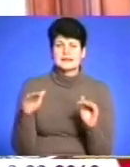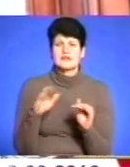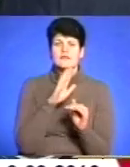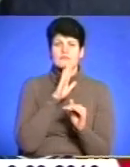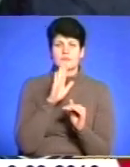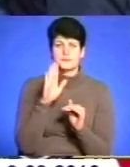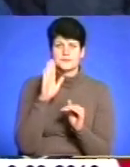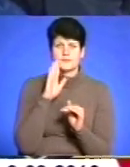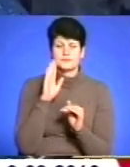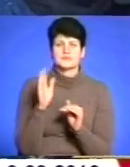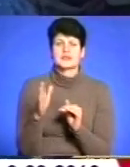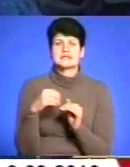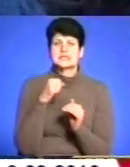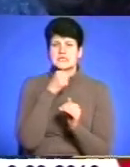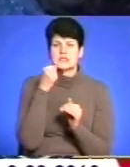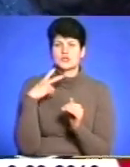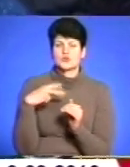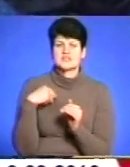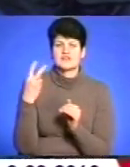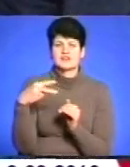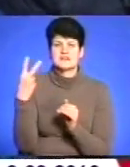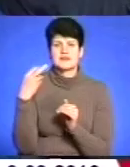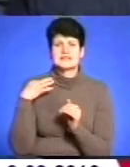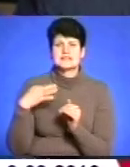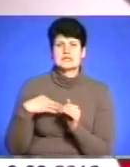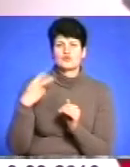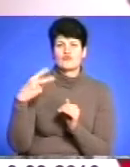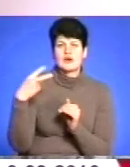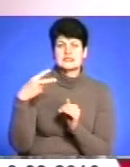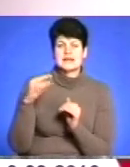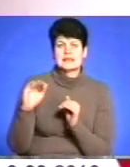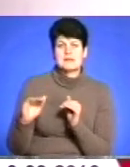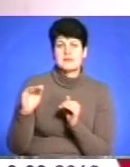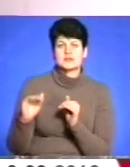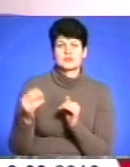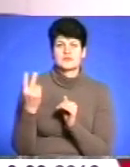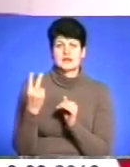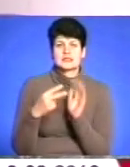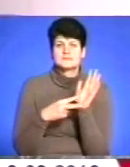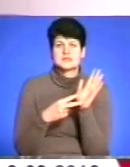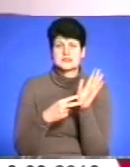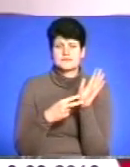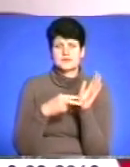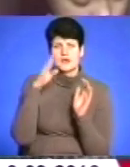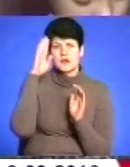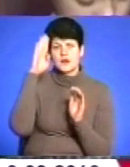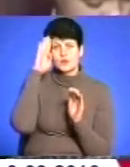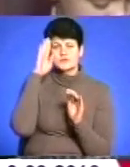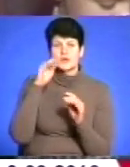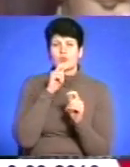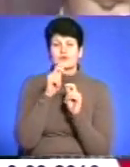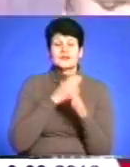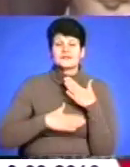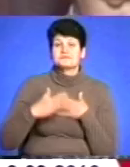Ірини. Старшій доньці Ользі 22, сину Володимиру 20, а найменшим двійнятам по сім. Хлопчики подарункам зроділи